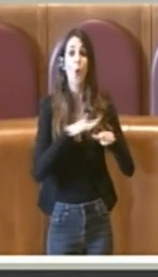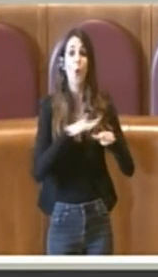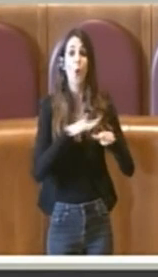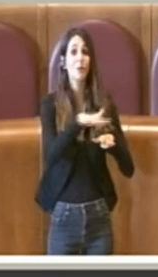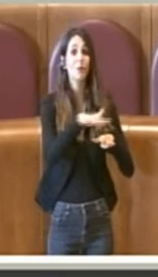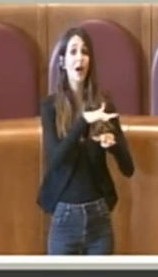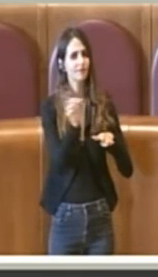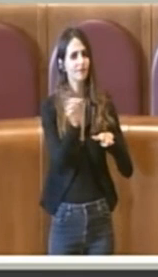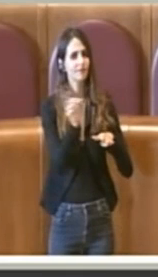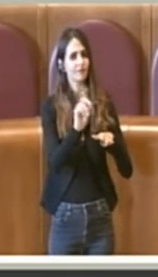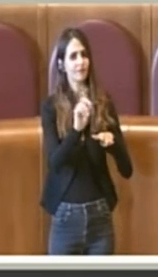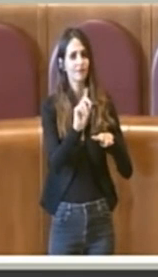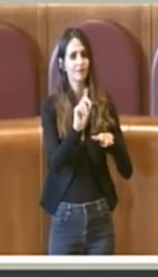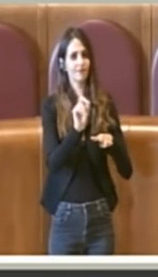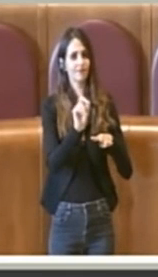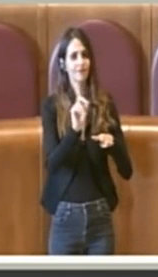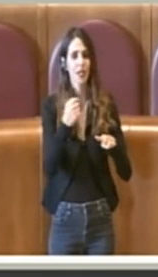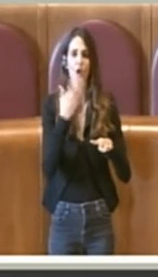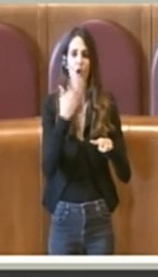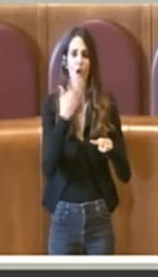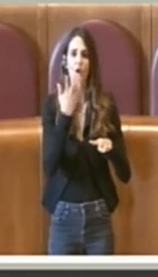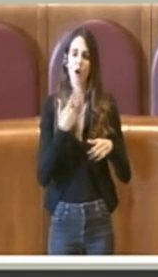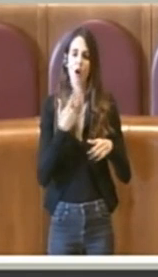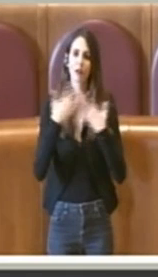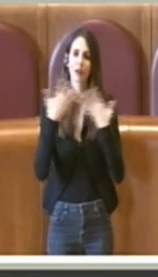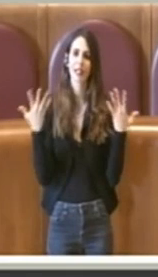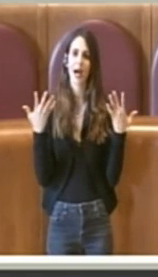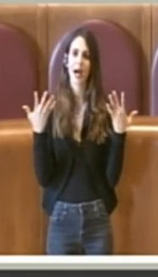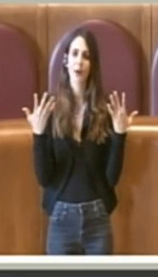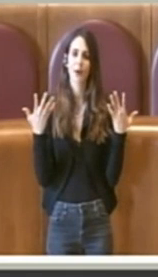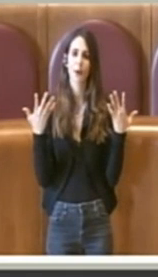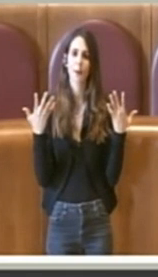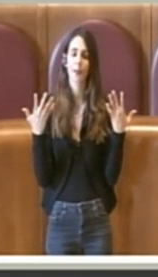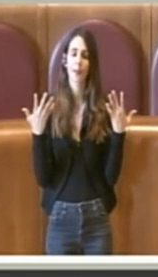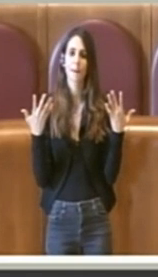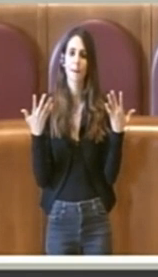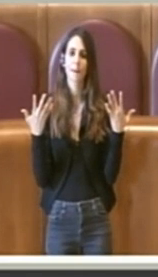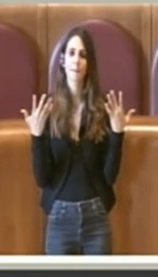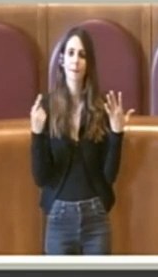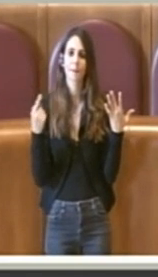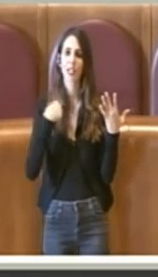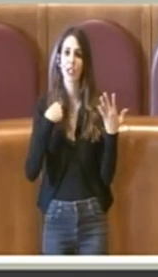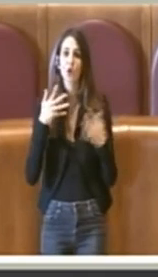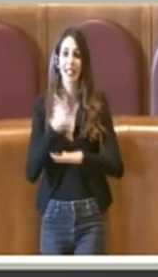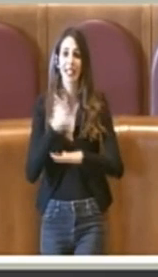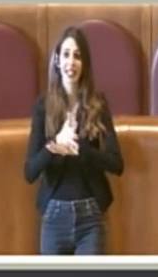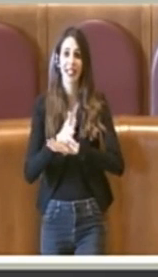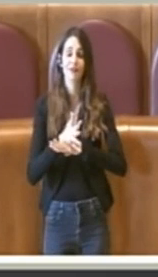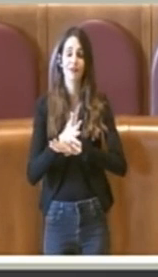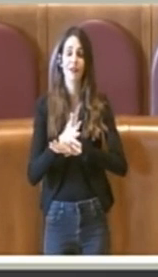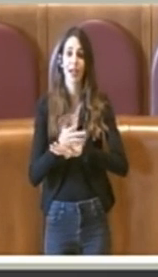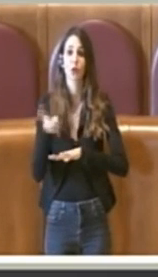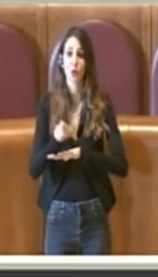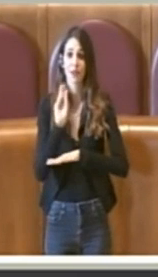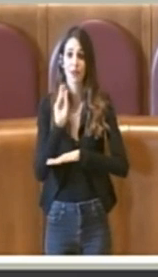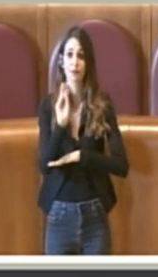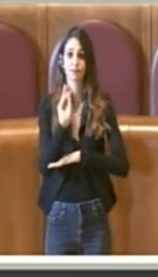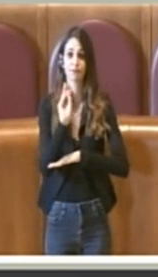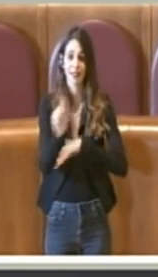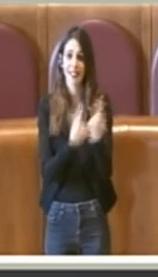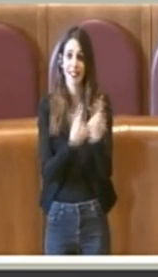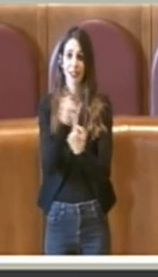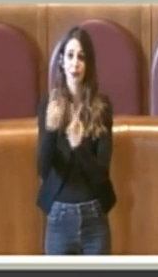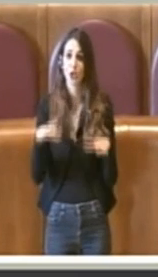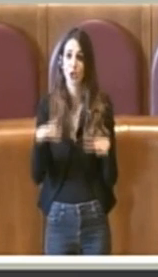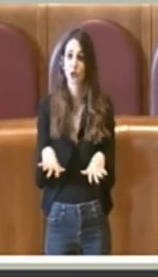per chiarire che il mio intervento di sospensiva chiaramente non era